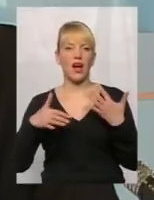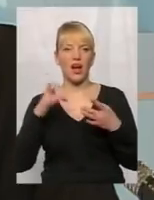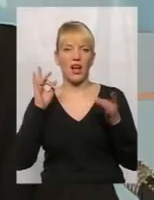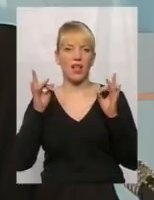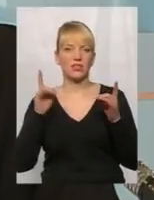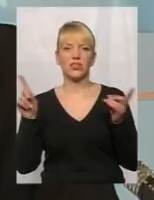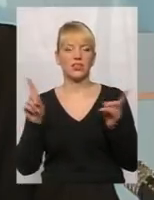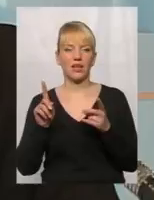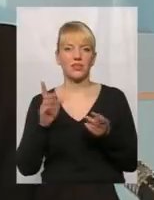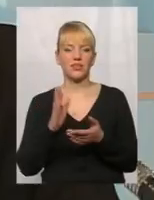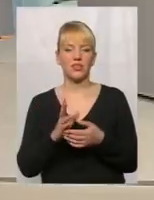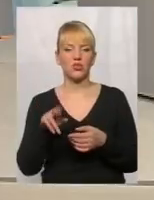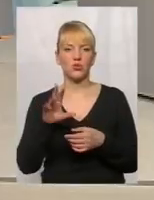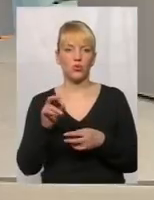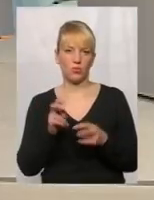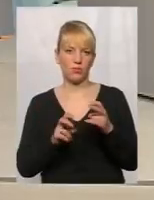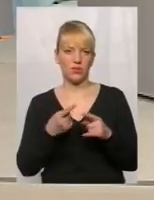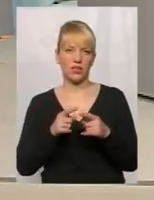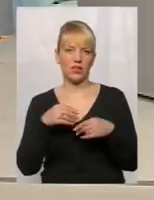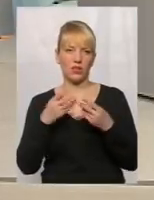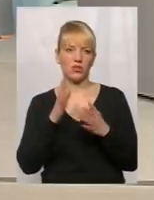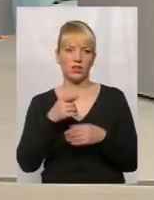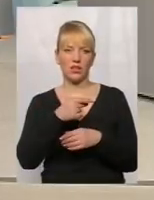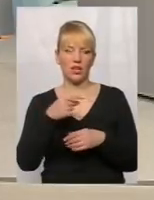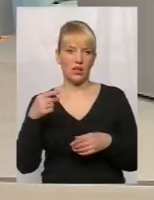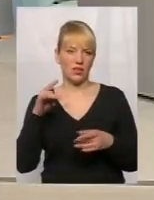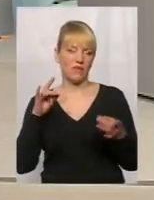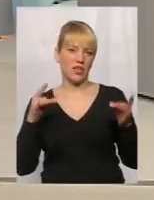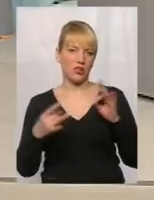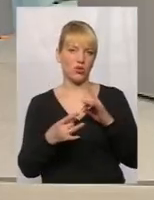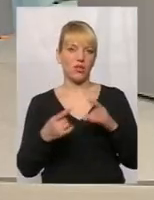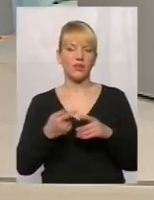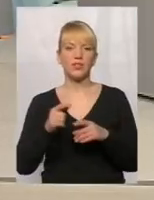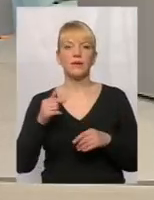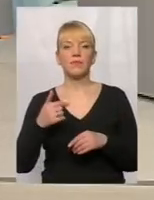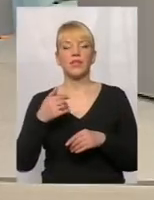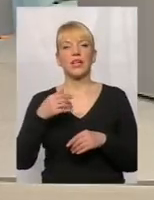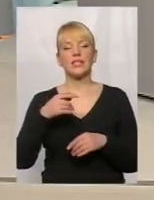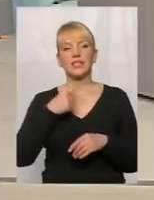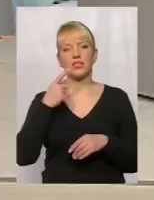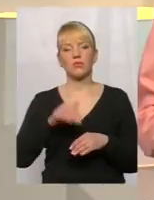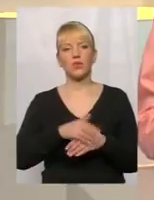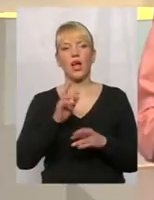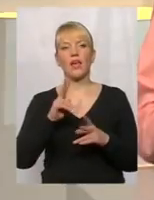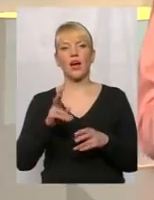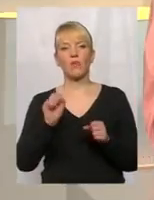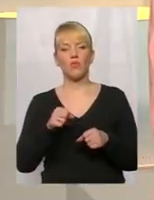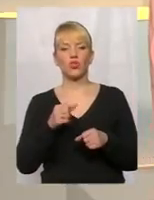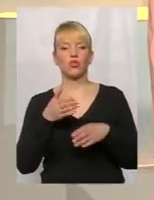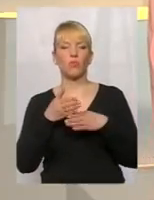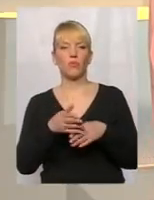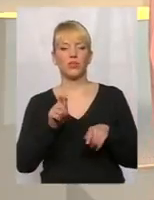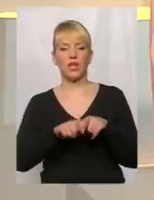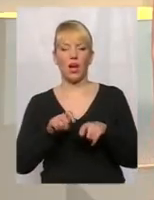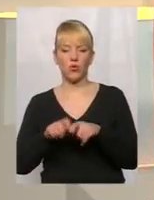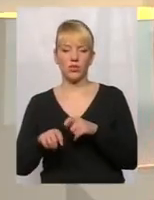створилися навколо підприємства, вони дають тільки негативний резонанс. Сергій Андрійович, скажіть, будь ласка, як може допомогти аудит підприємству